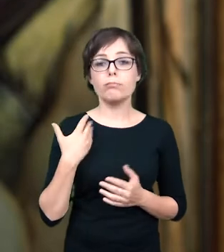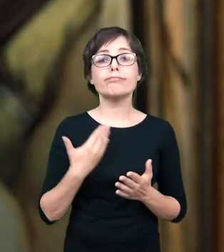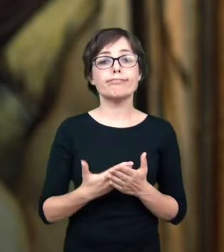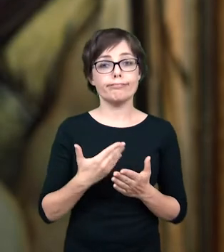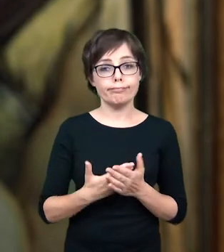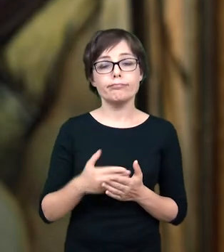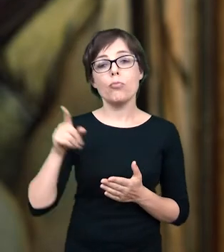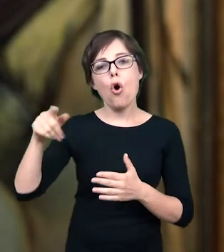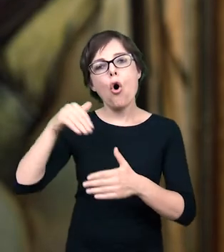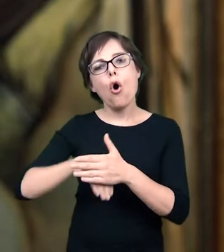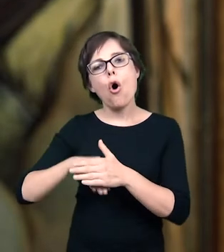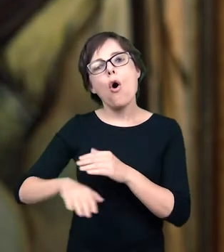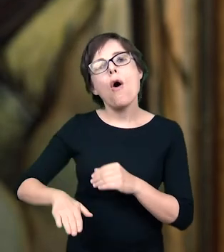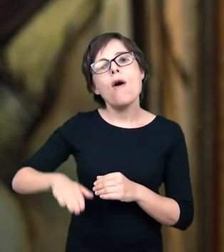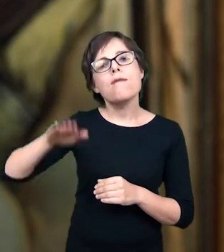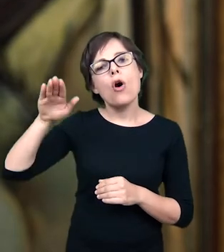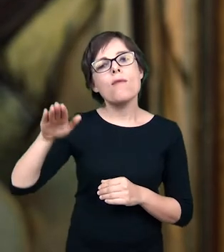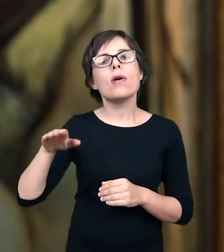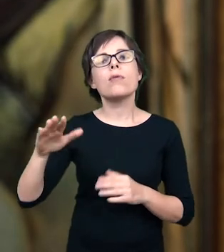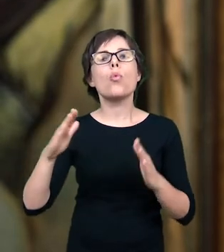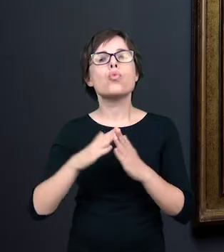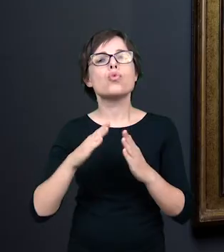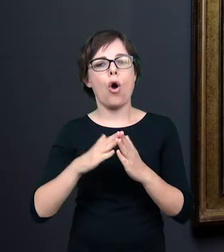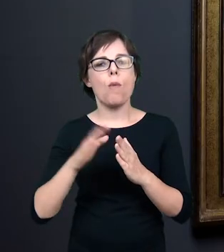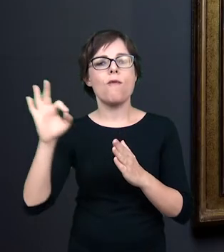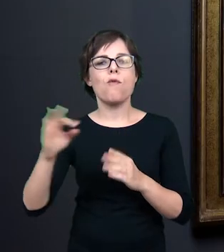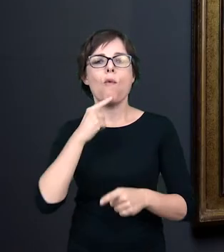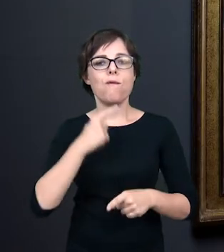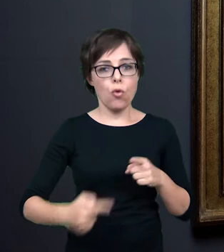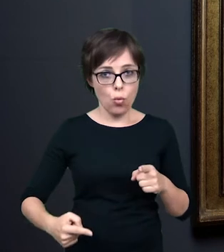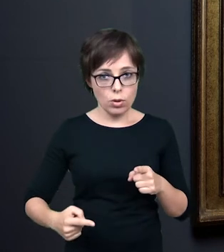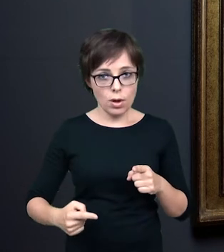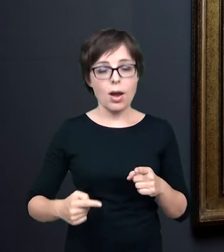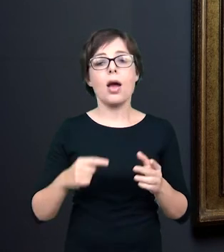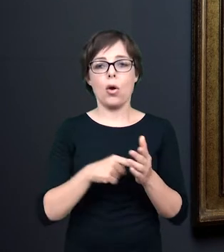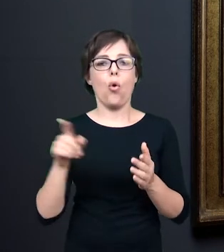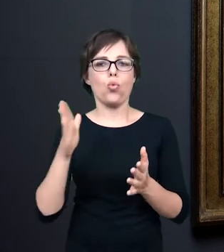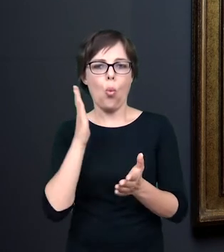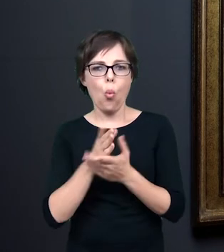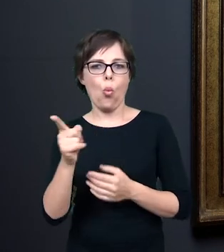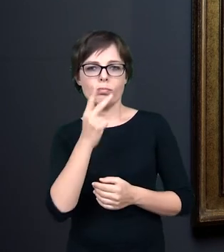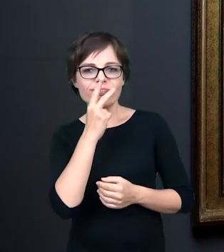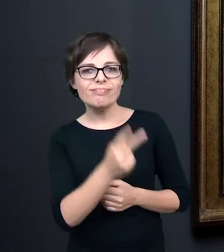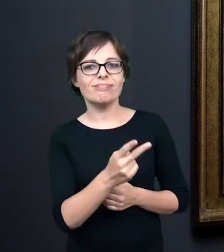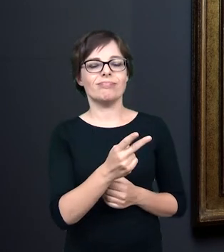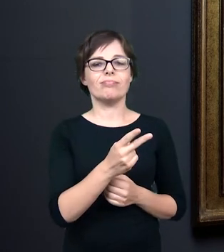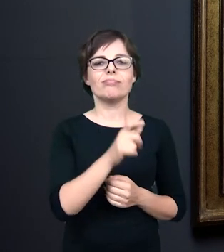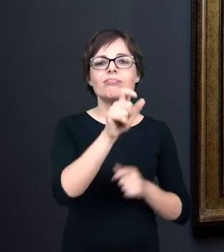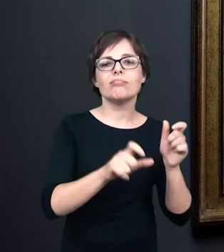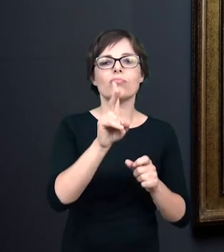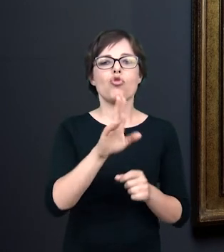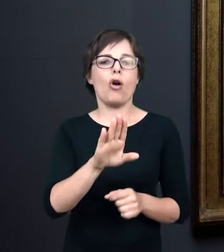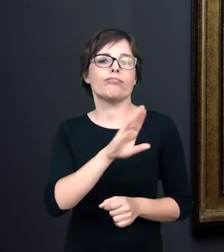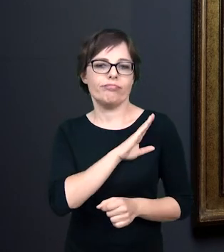dworze swojego wuja. Słyszał już wówczas o ofiarach powstania styczniowego,